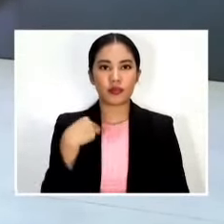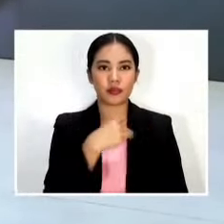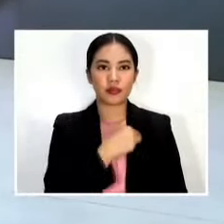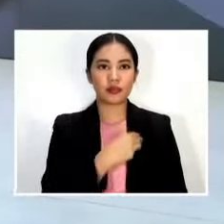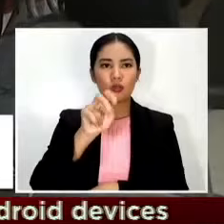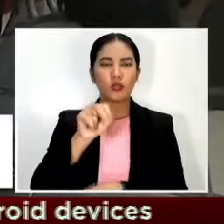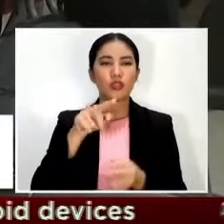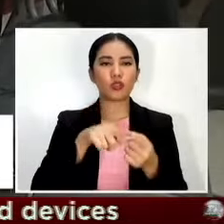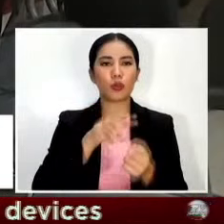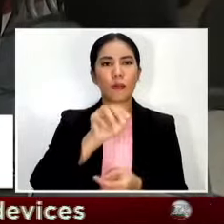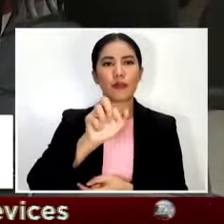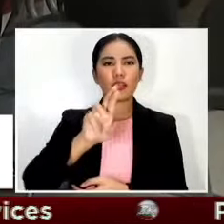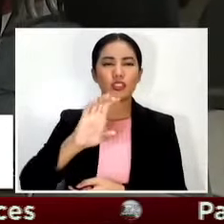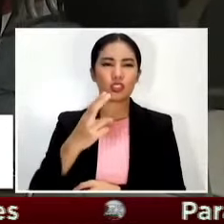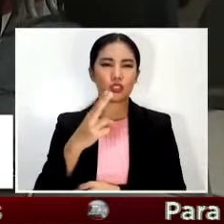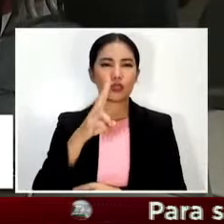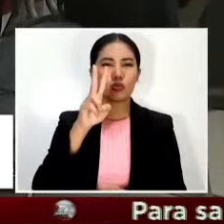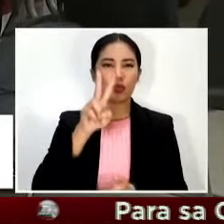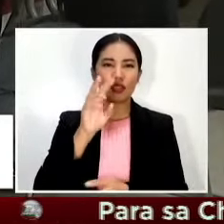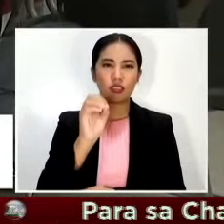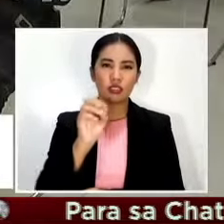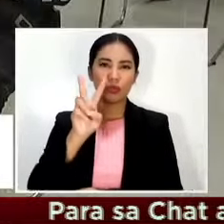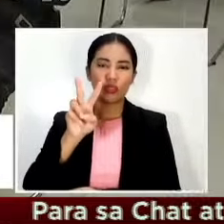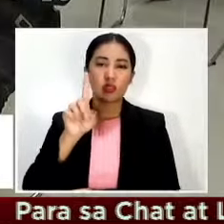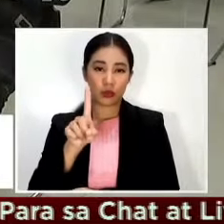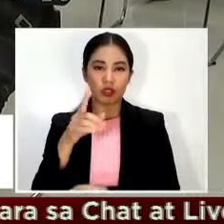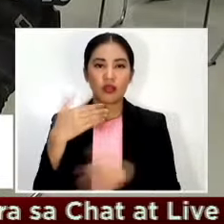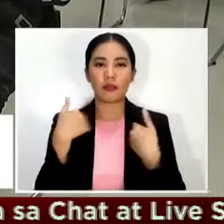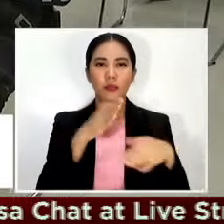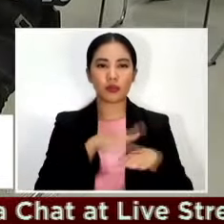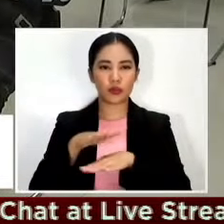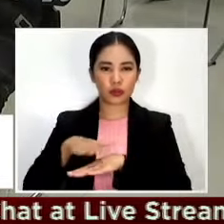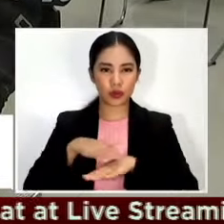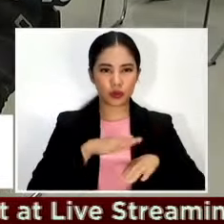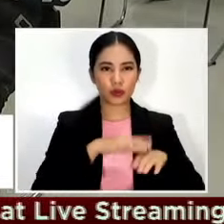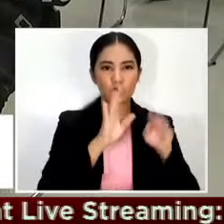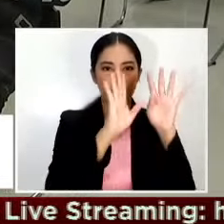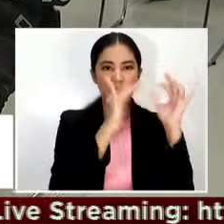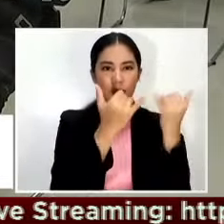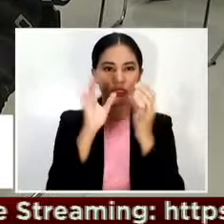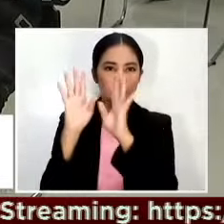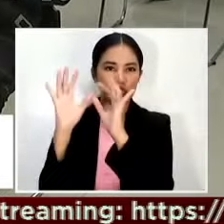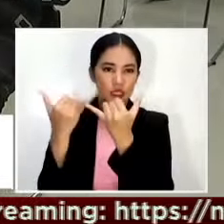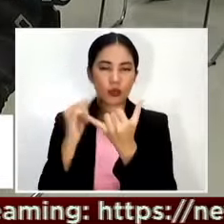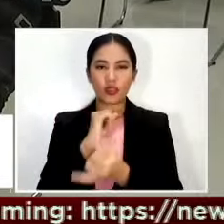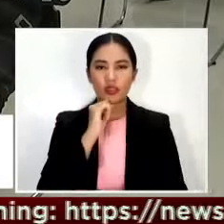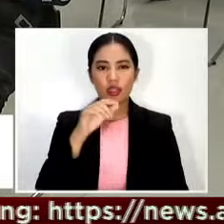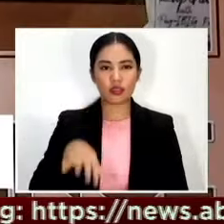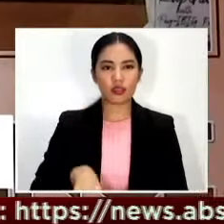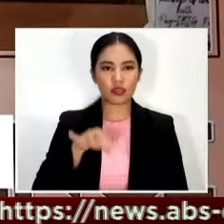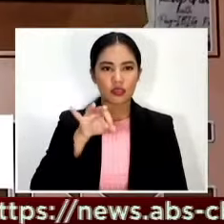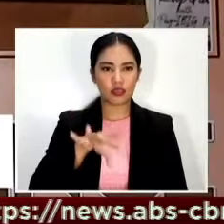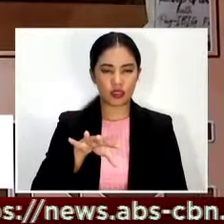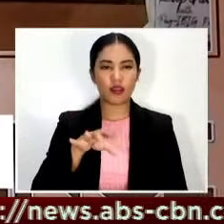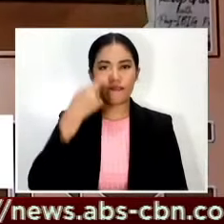Chico May babalang pag-ibig sa mga employer na hindi nagre-remit ng hulog ng miyembro